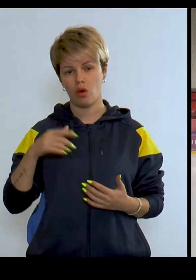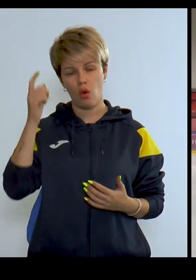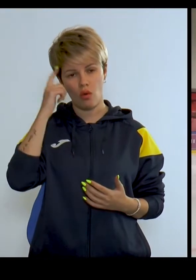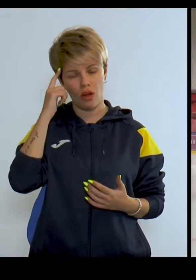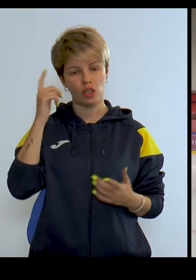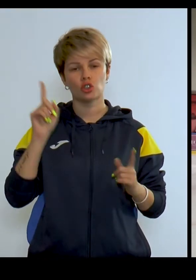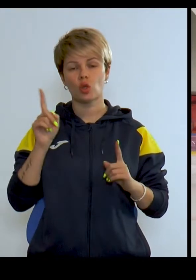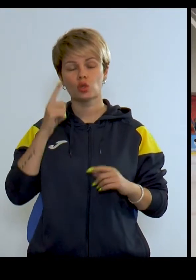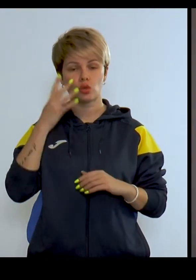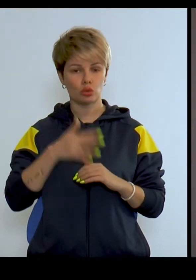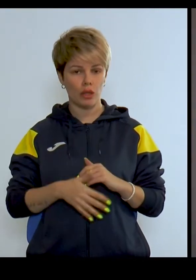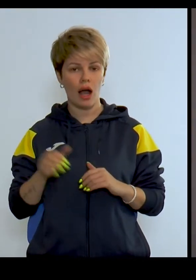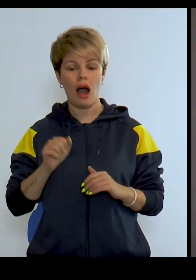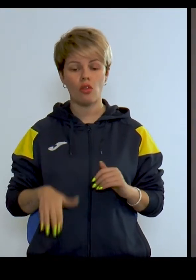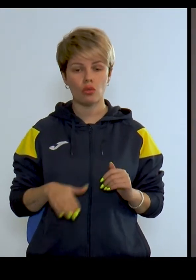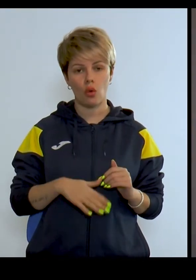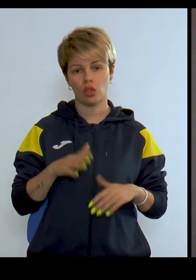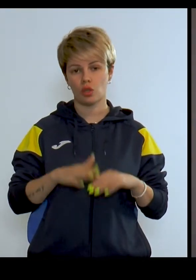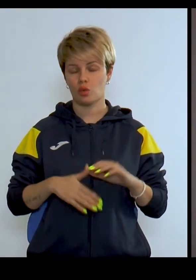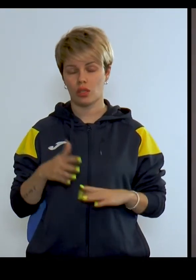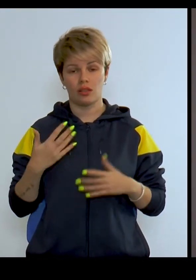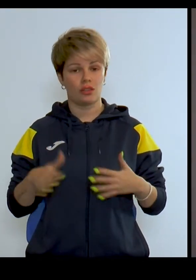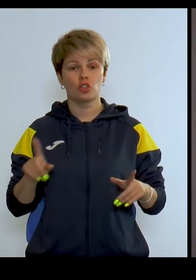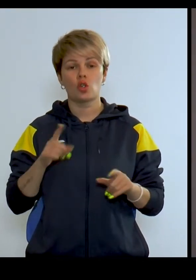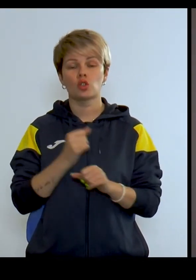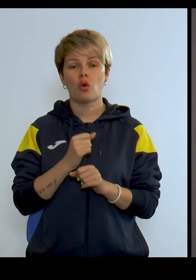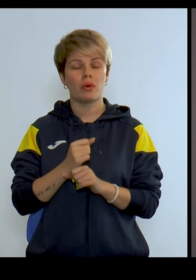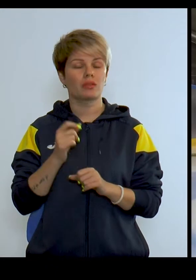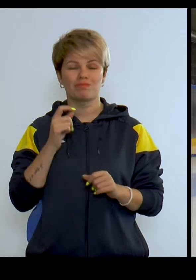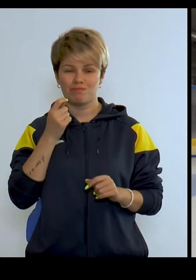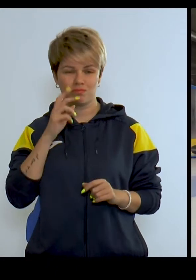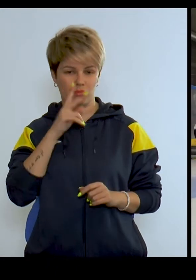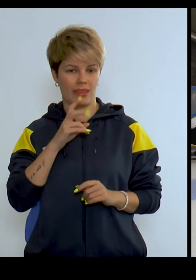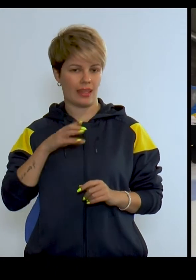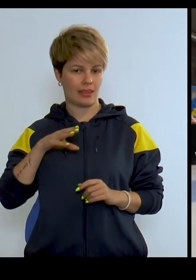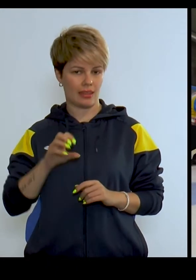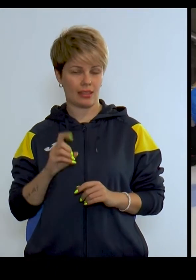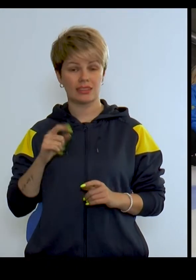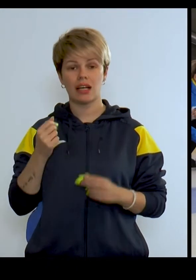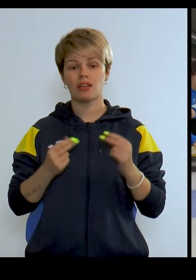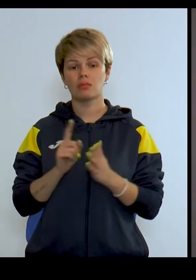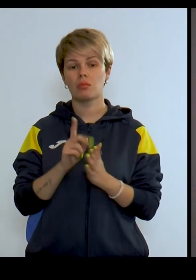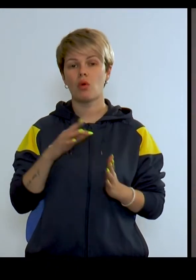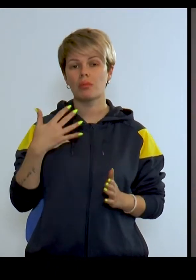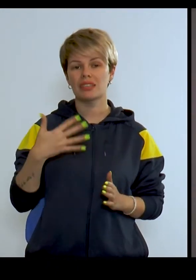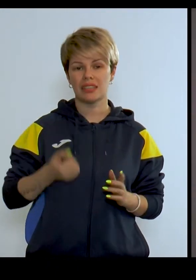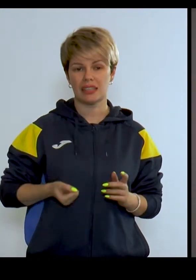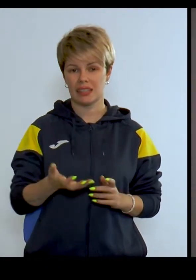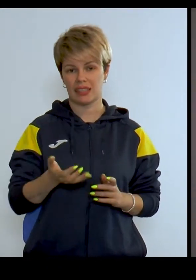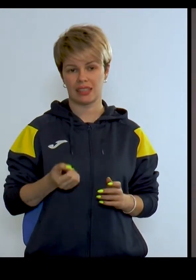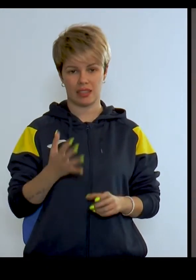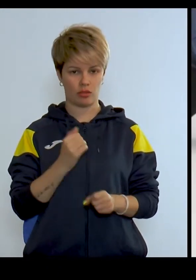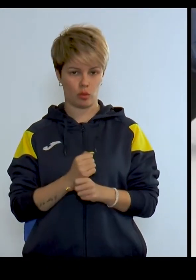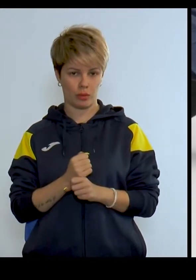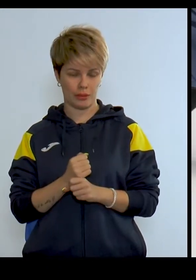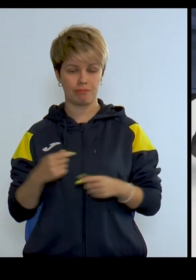Коли голова ще щось розуміє, а ноги, руки вже роблять трошки не те. Кожен гравець за день повинен по 50 кидків